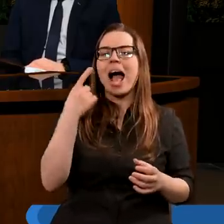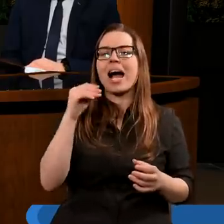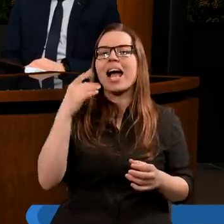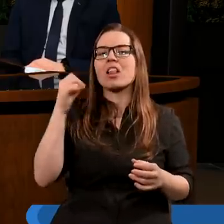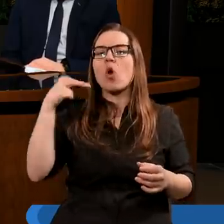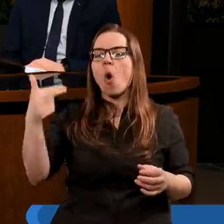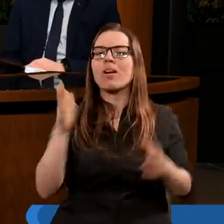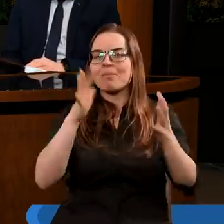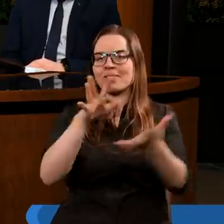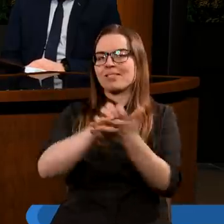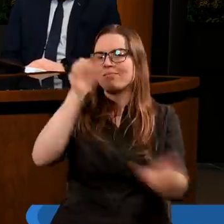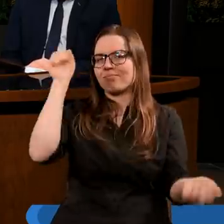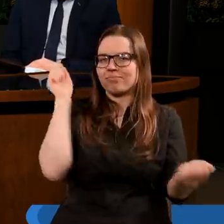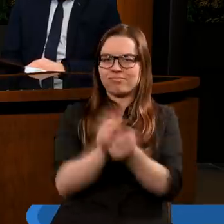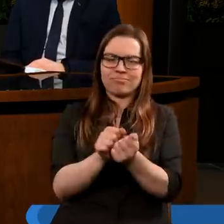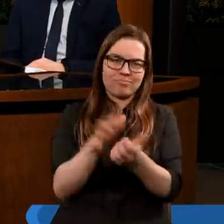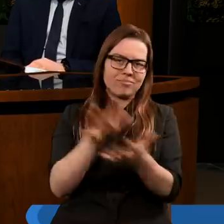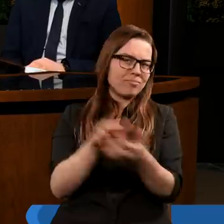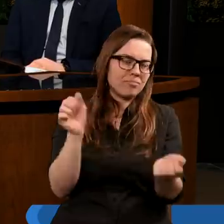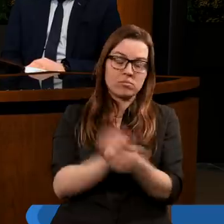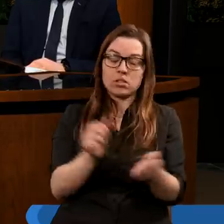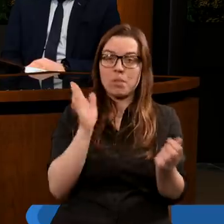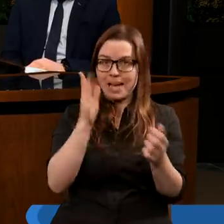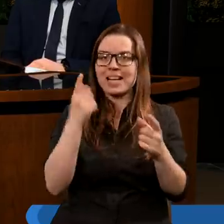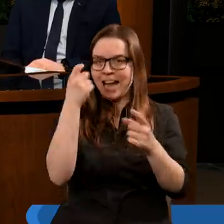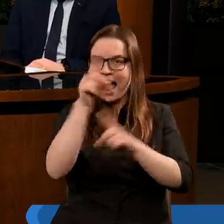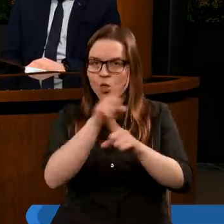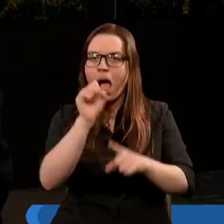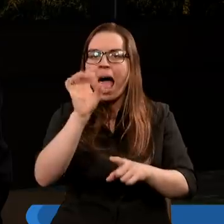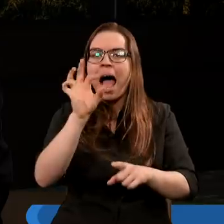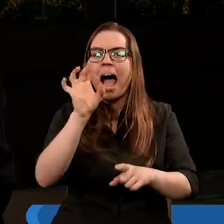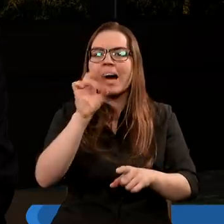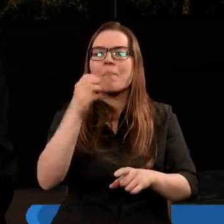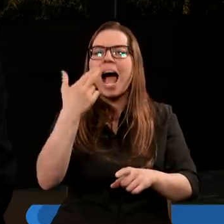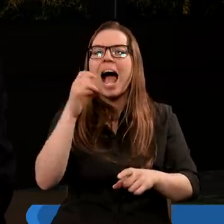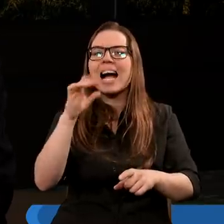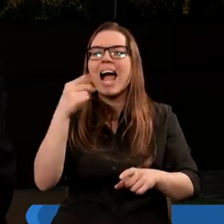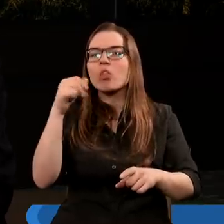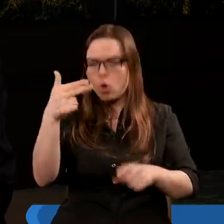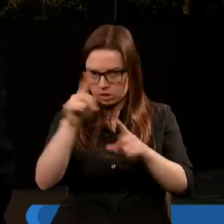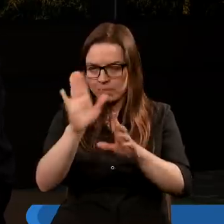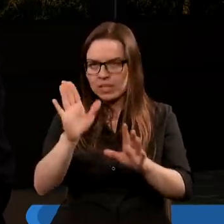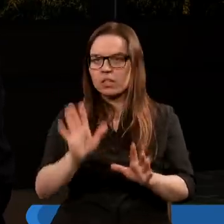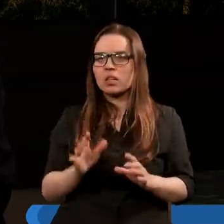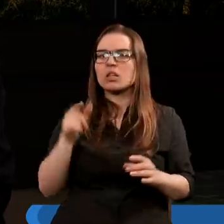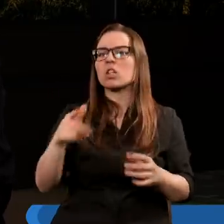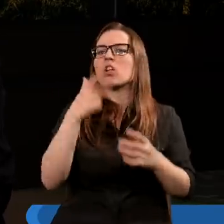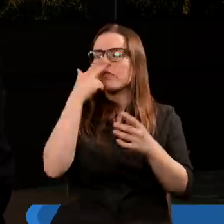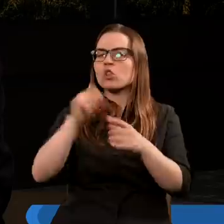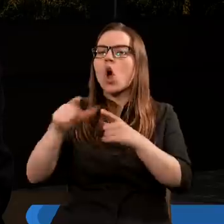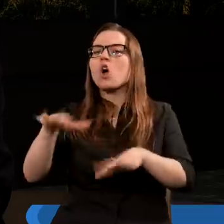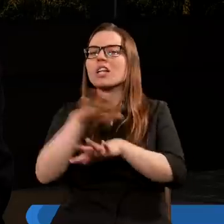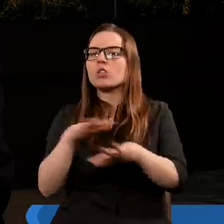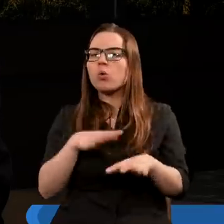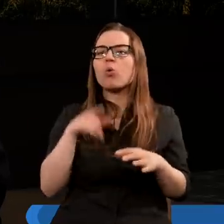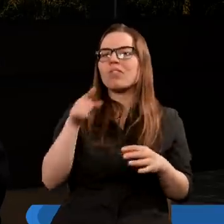pojawia ten Armagedon. Też będziemy zaraz tłumaczyć, co to w ogóle jest. Jeżeli pozwolisz, chciałbym jeszcze się odwołać do wyglądu tych duchów,